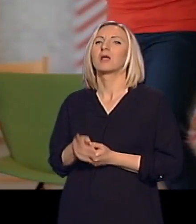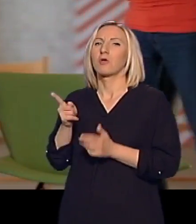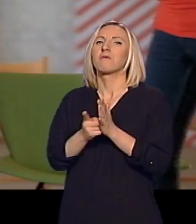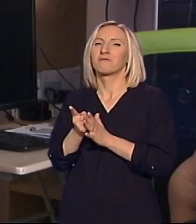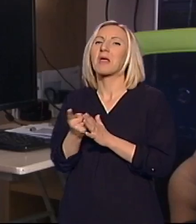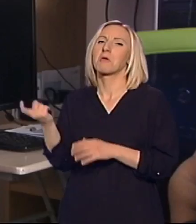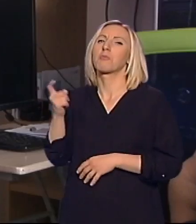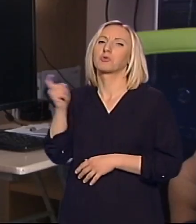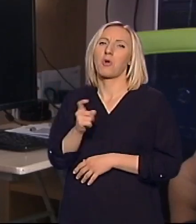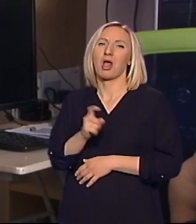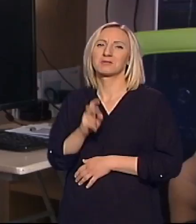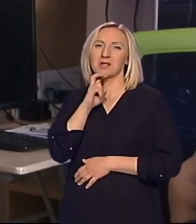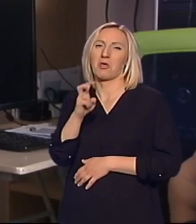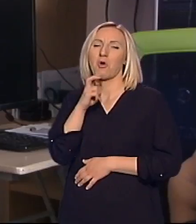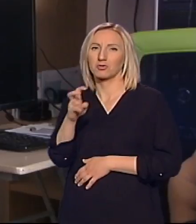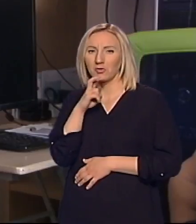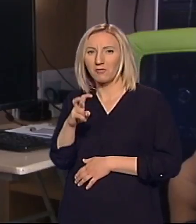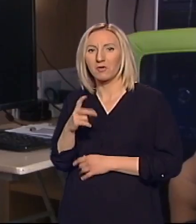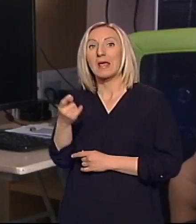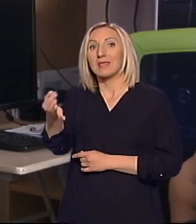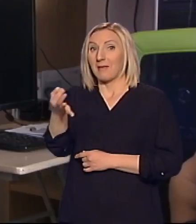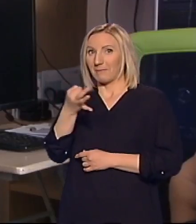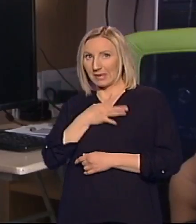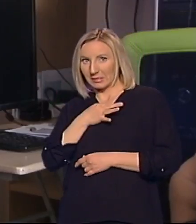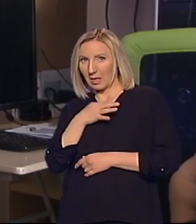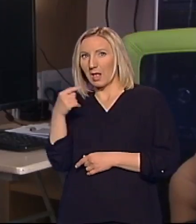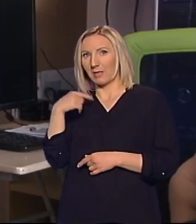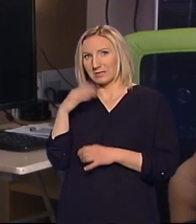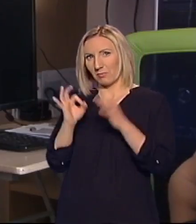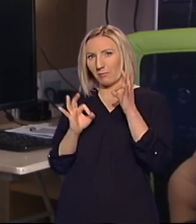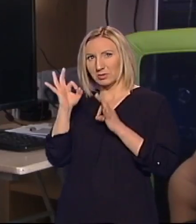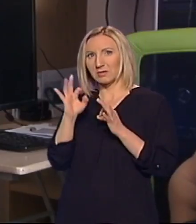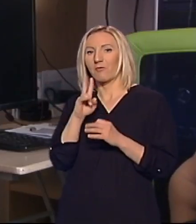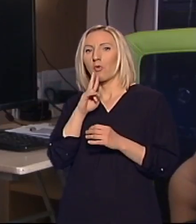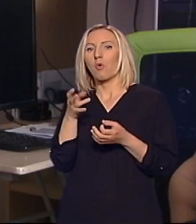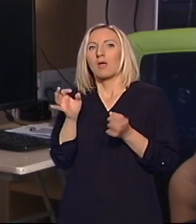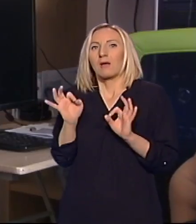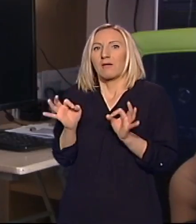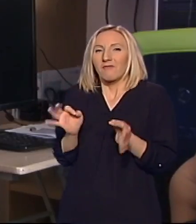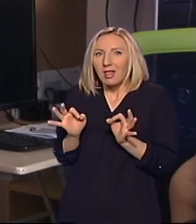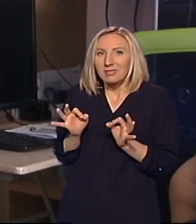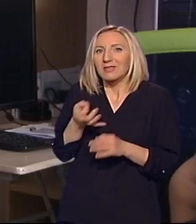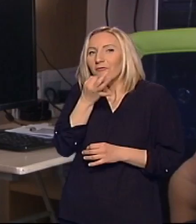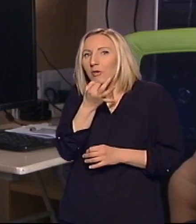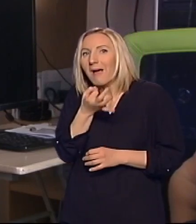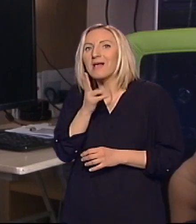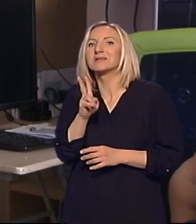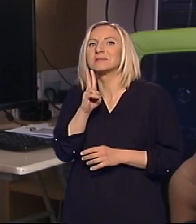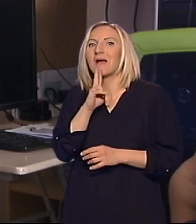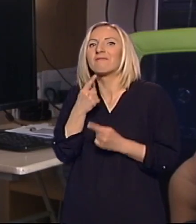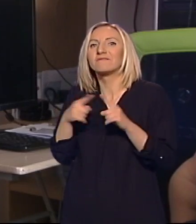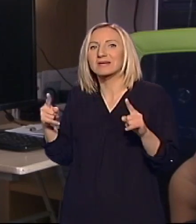dolazilo samo od sve. Onda kad bi pitala, negde procenjivali smo, jel, koji nivo i kvalitet informacija, odnosno kakvu vrstu informacija,